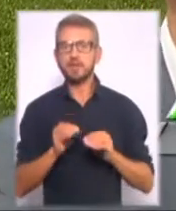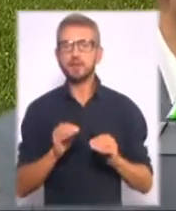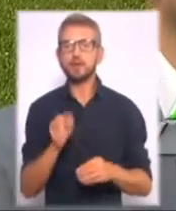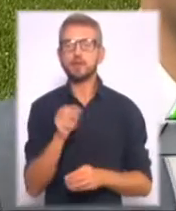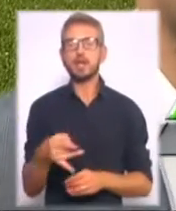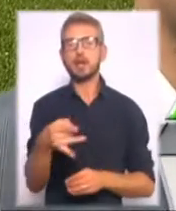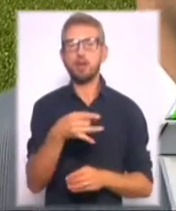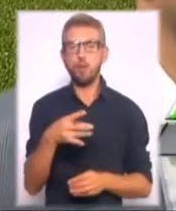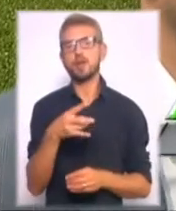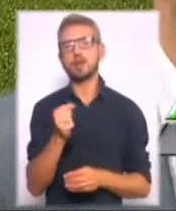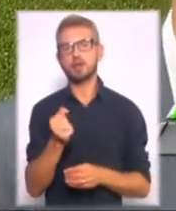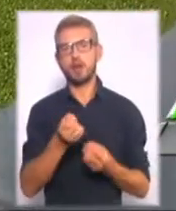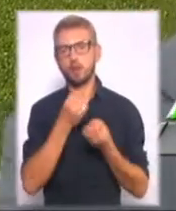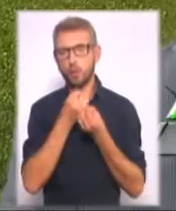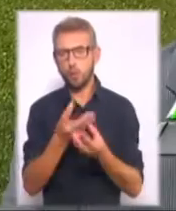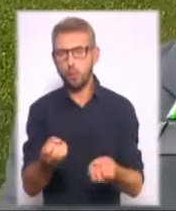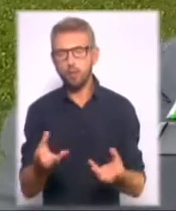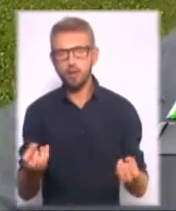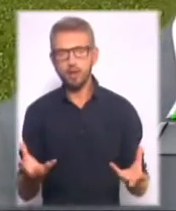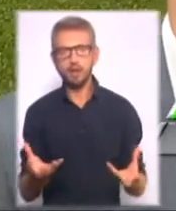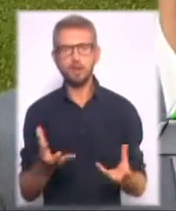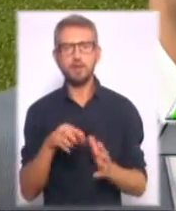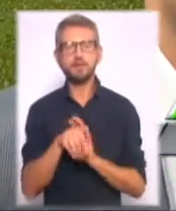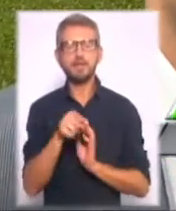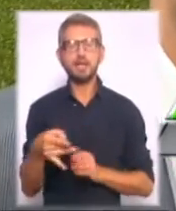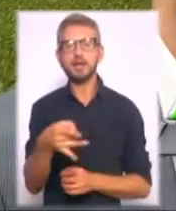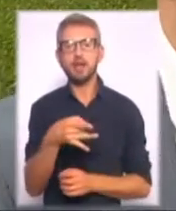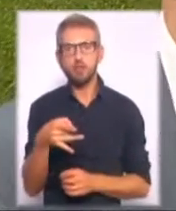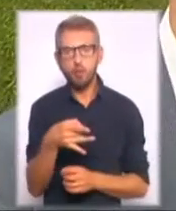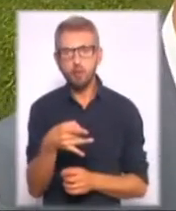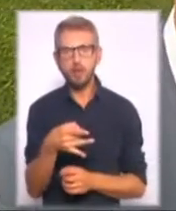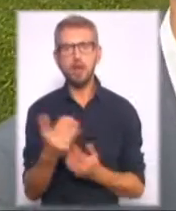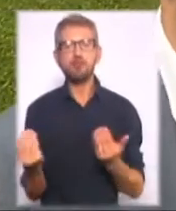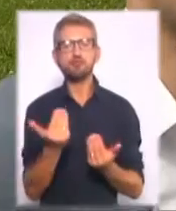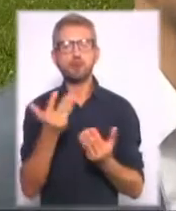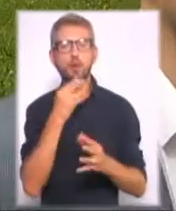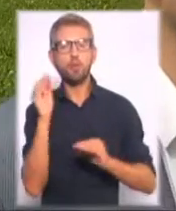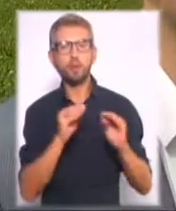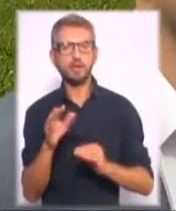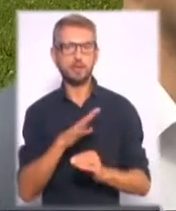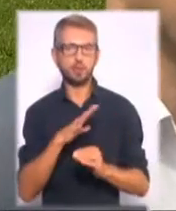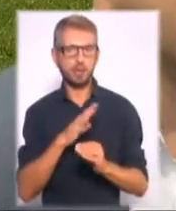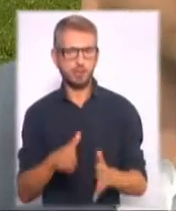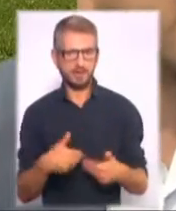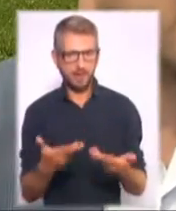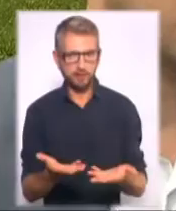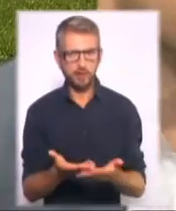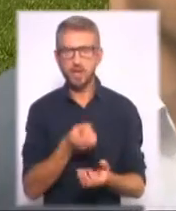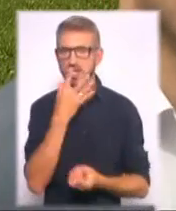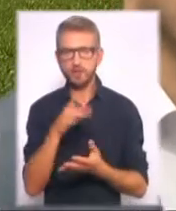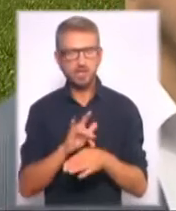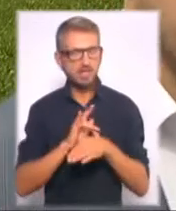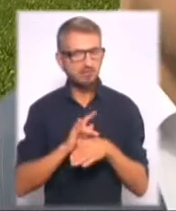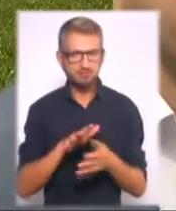клумбах, в тих районах, чия композиція була представлена. Квіти не знищуються. Всі квіти, які